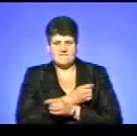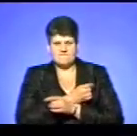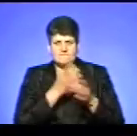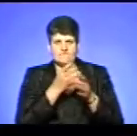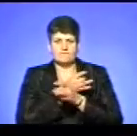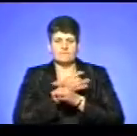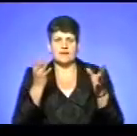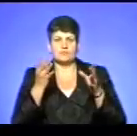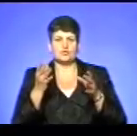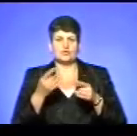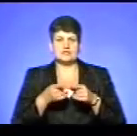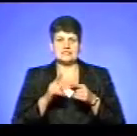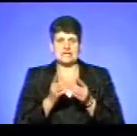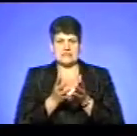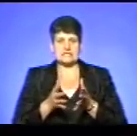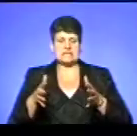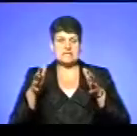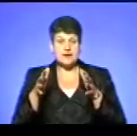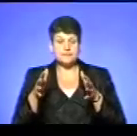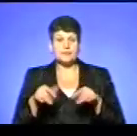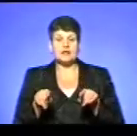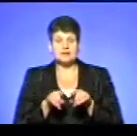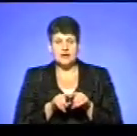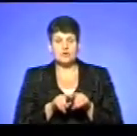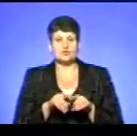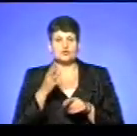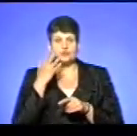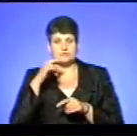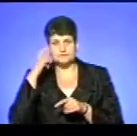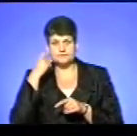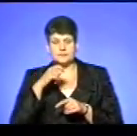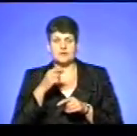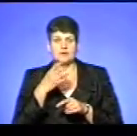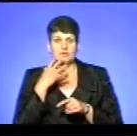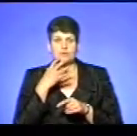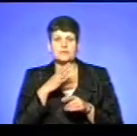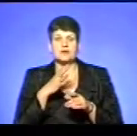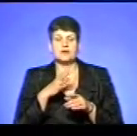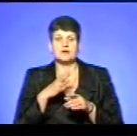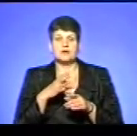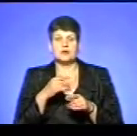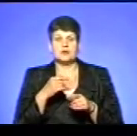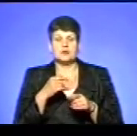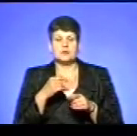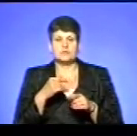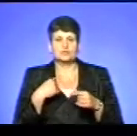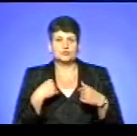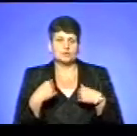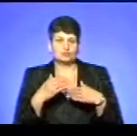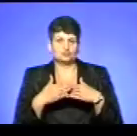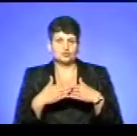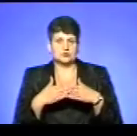безпосередньо цих цистерн. Також від високої температури постраждали не тільки прилеглі будинки, а